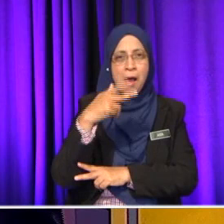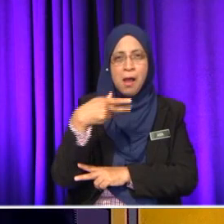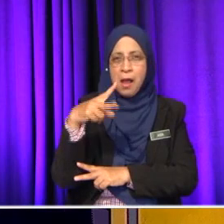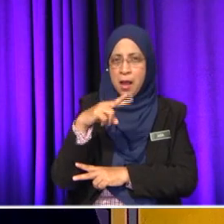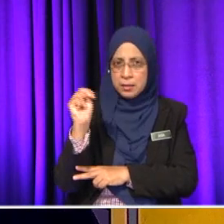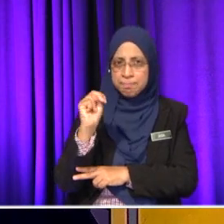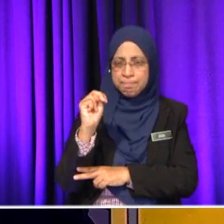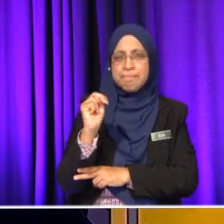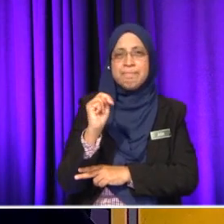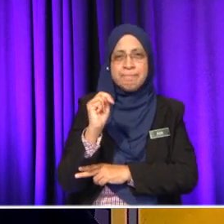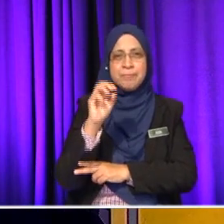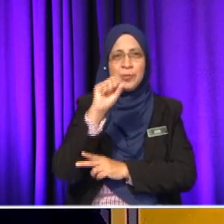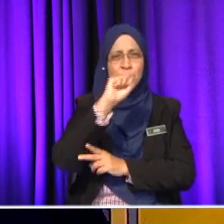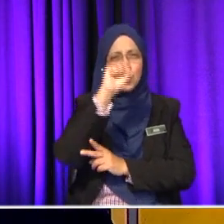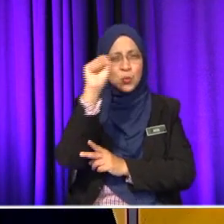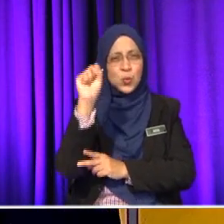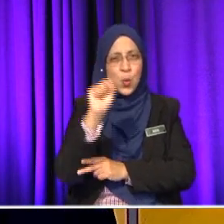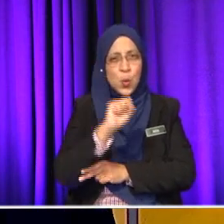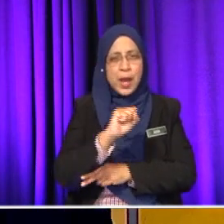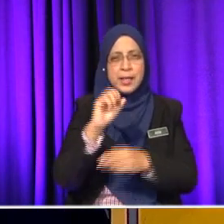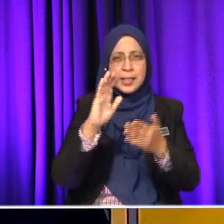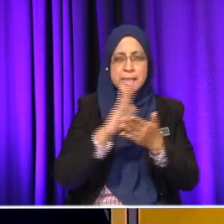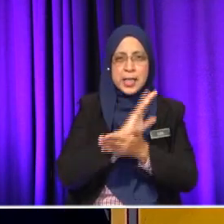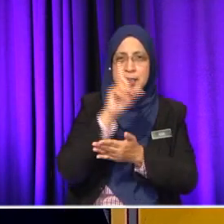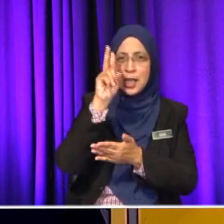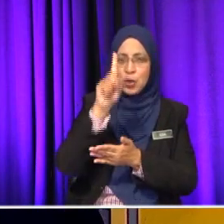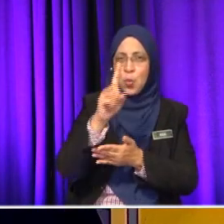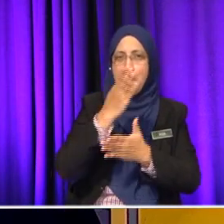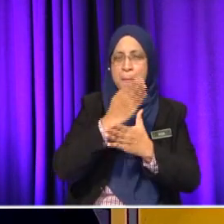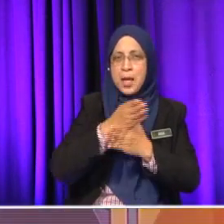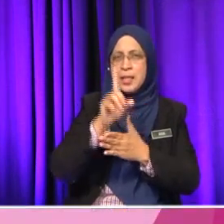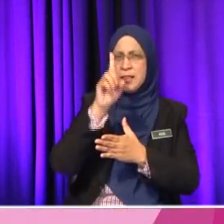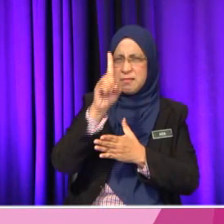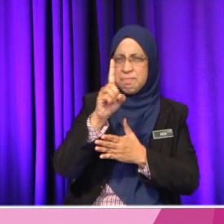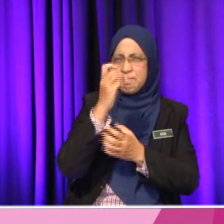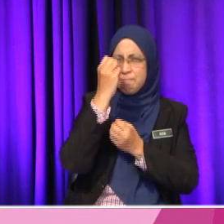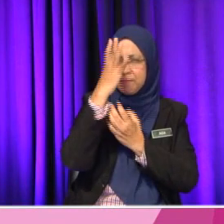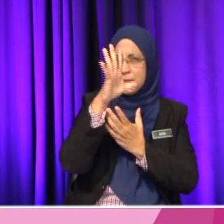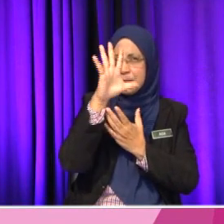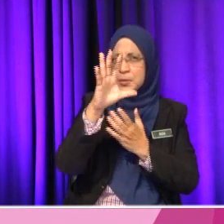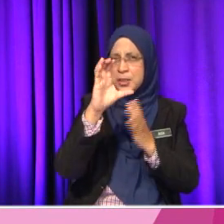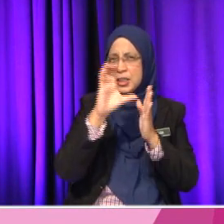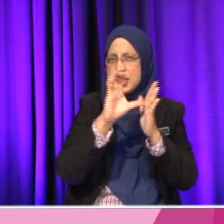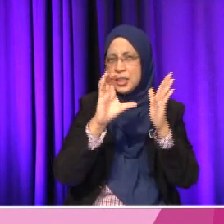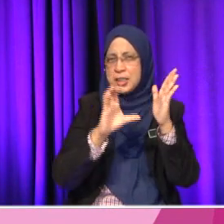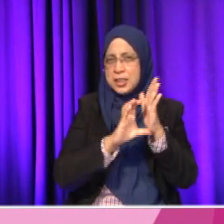Contoh soalan satu ya, kertas satu, bagian A. Okey, nyatakan lima ciri-ciri pemasangan Pak Sali.